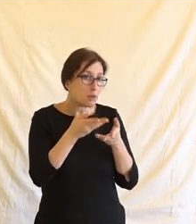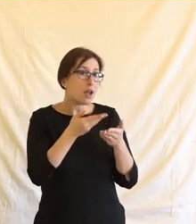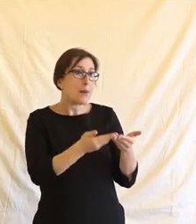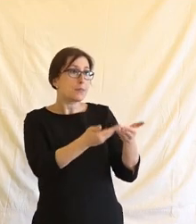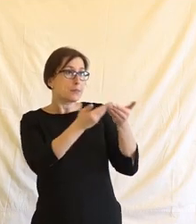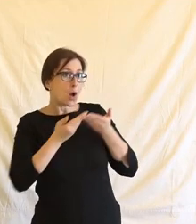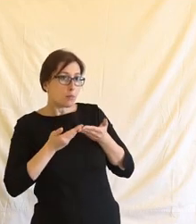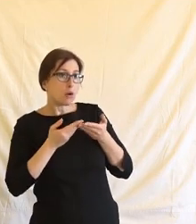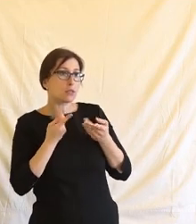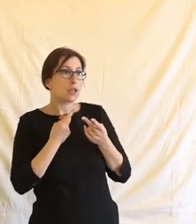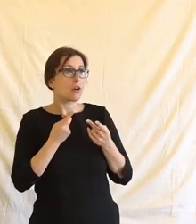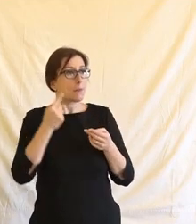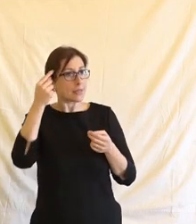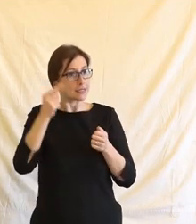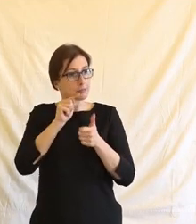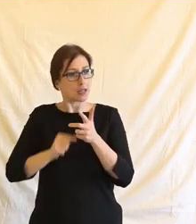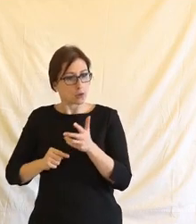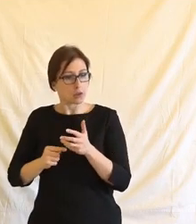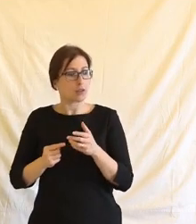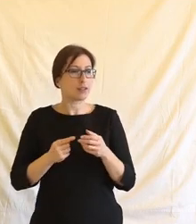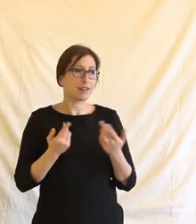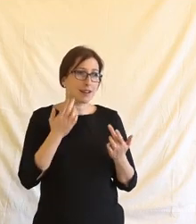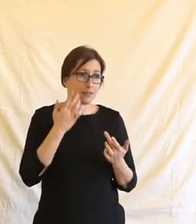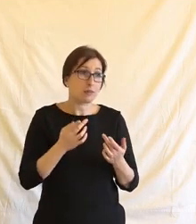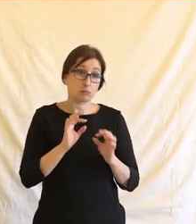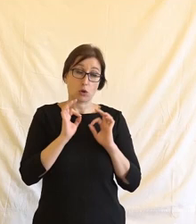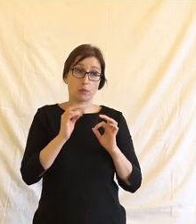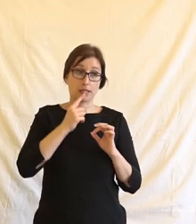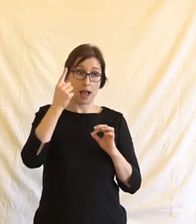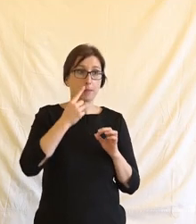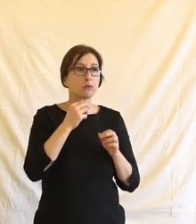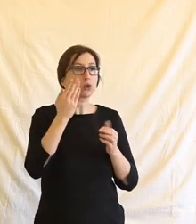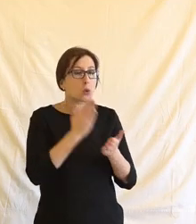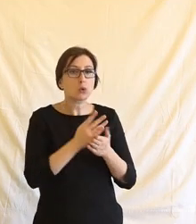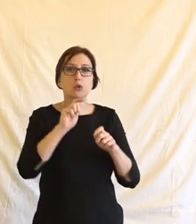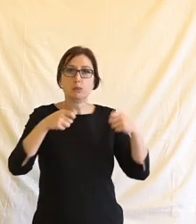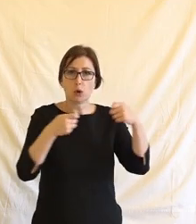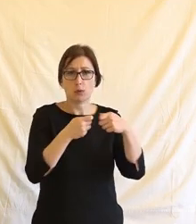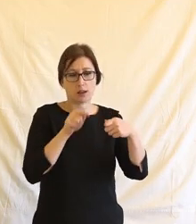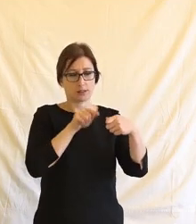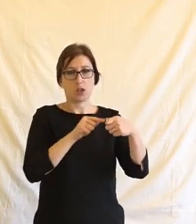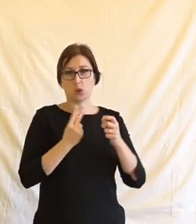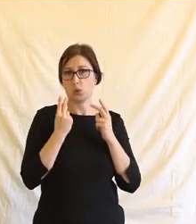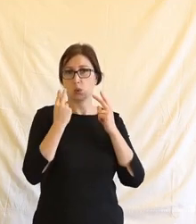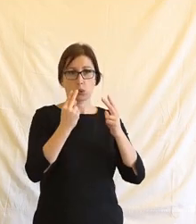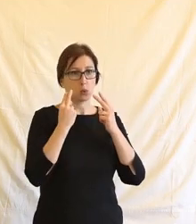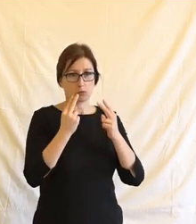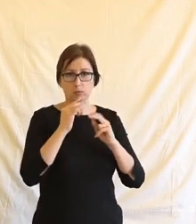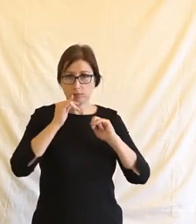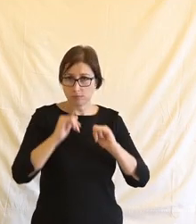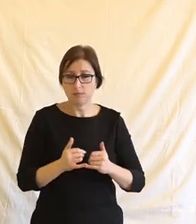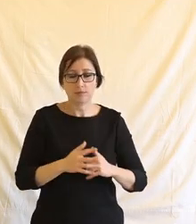nám pomohou to tam všechno zajistit. Na to já říkám, to je samozřejmě dobrá myšlenka, spolupráce je určitě dobrým podpůrným